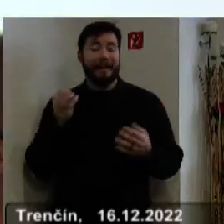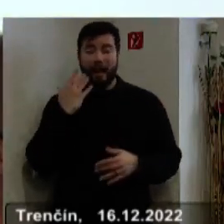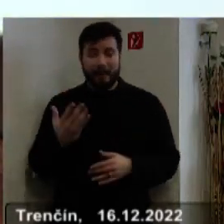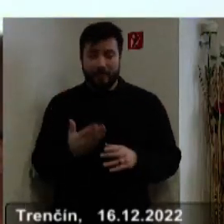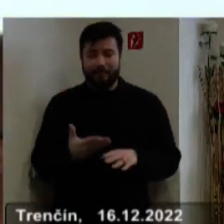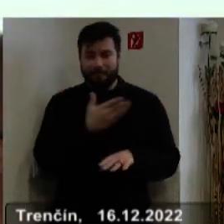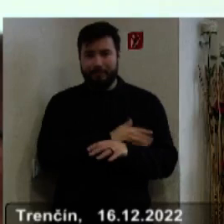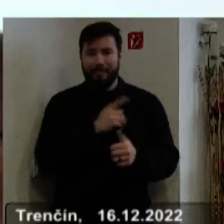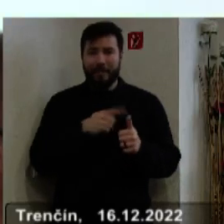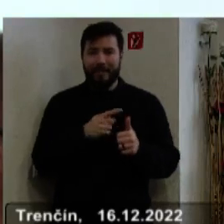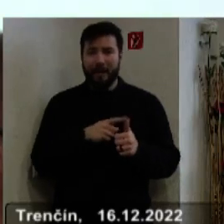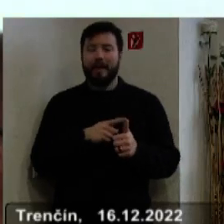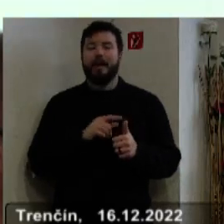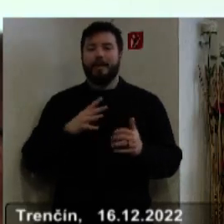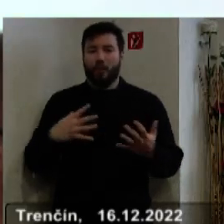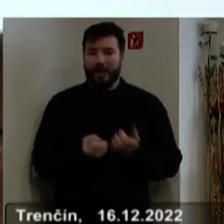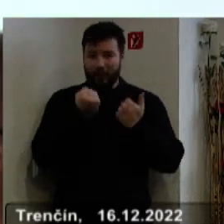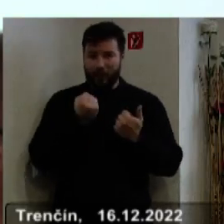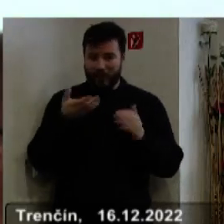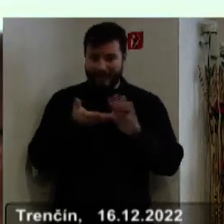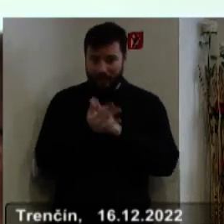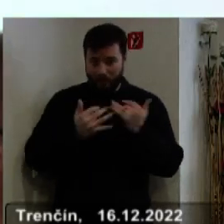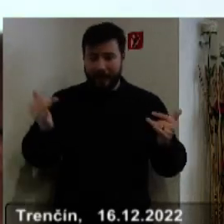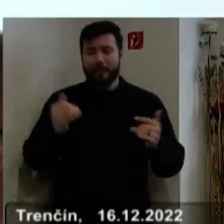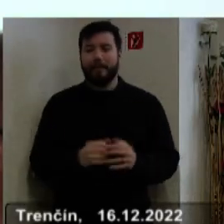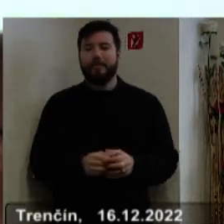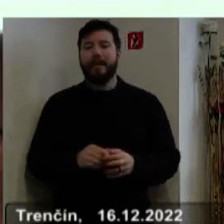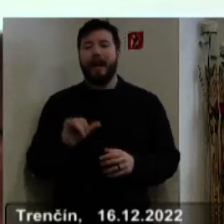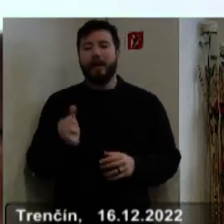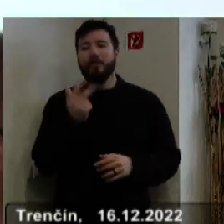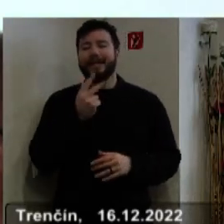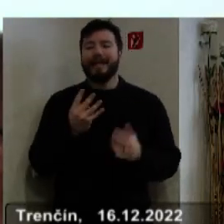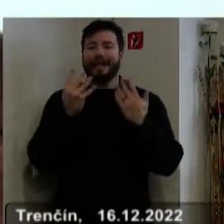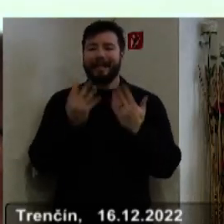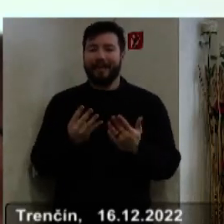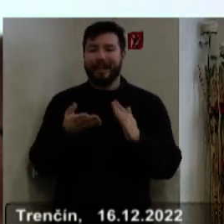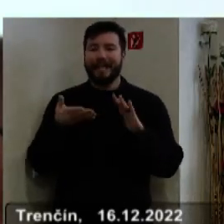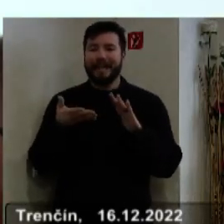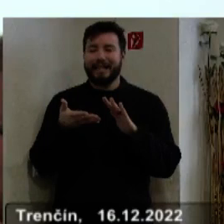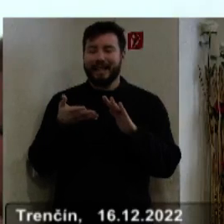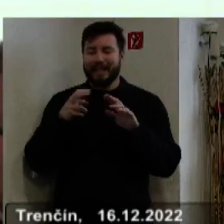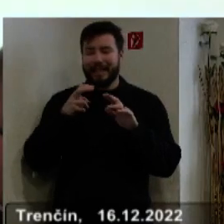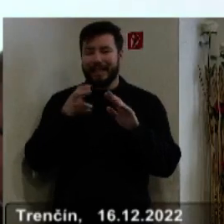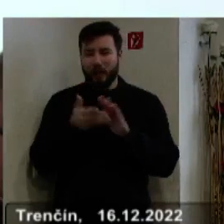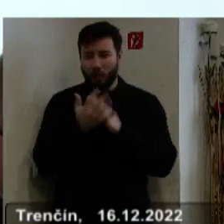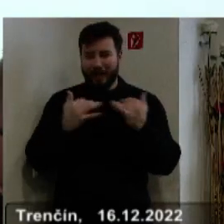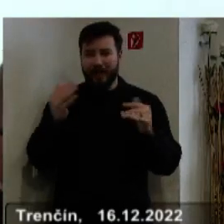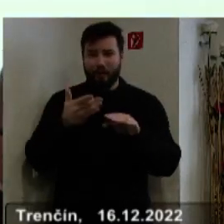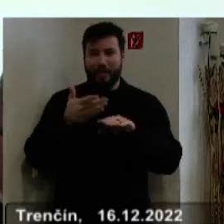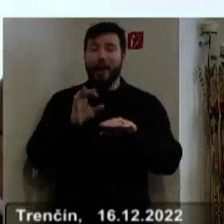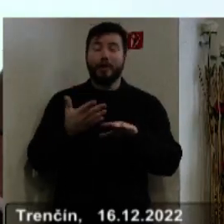zastupiteľstve a 39. zasadnutí zastupiteľstva Trenčanského samozprávneho kraja, ktoré bolo